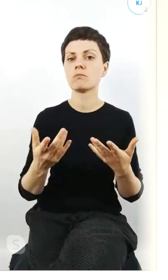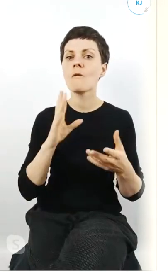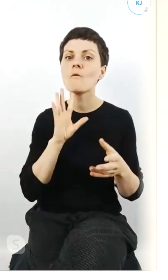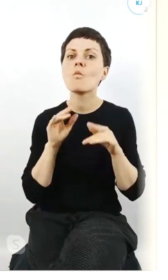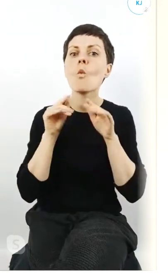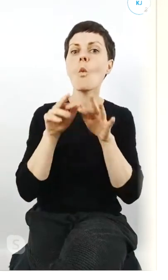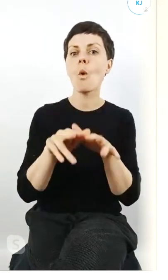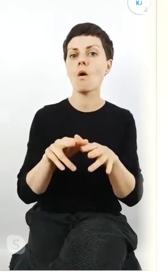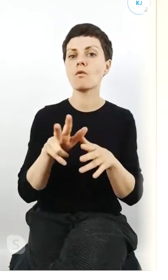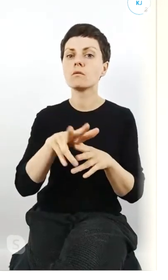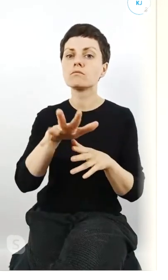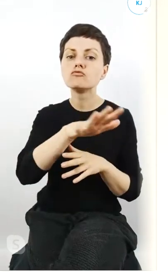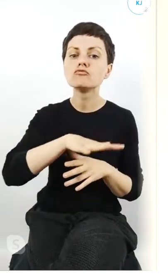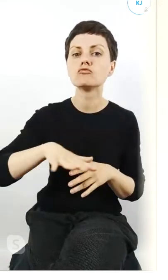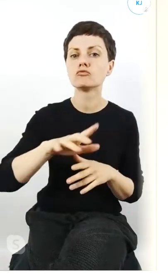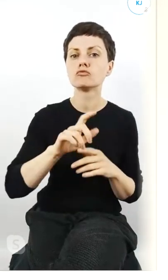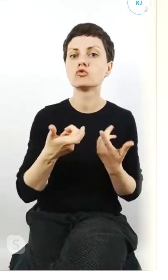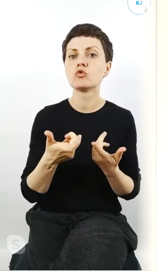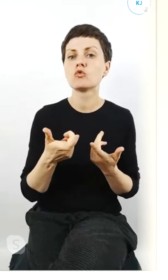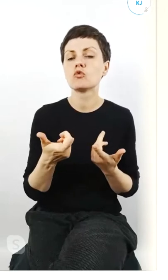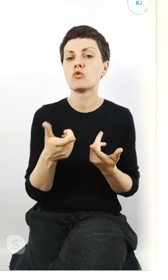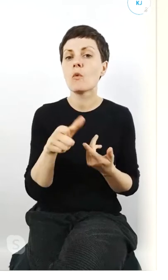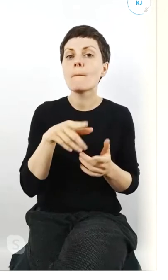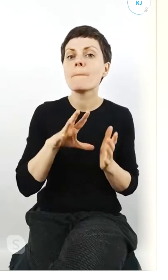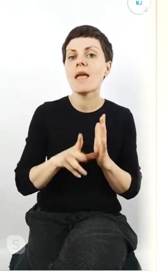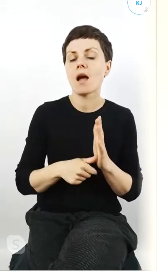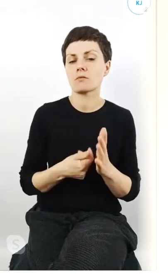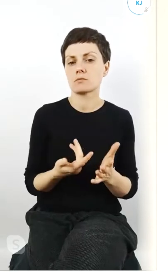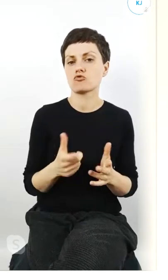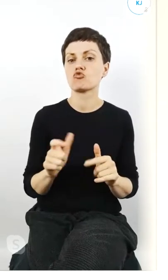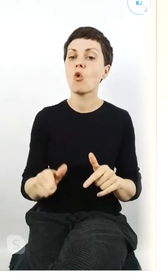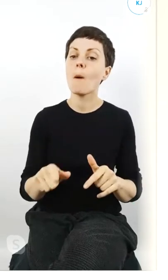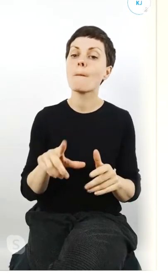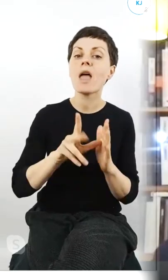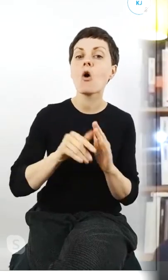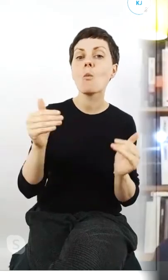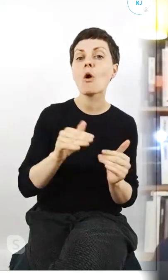na to co miasto może dla was zrobić